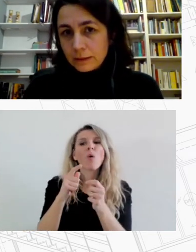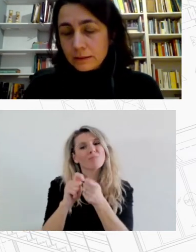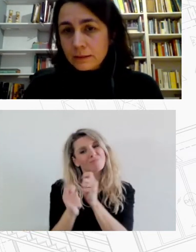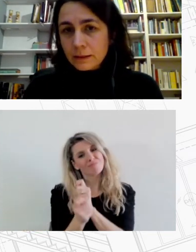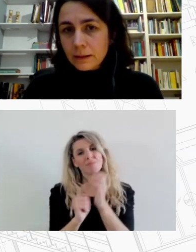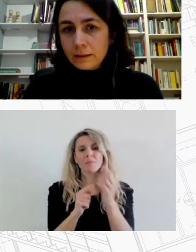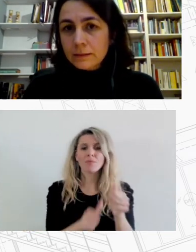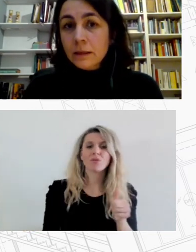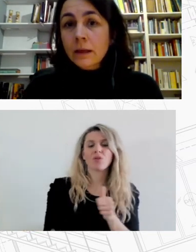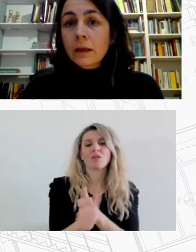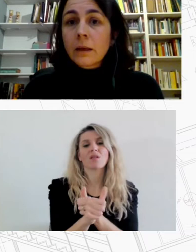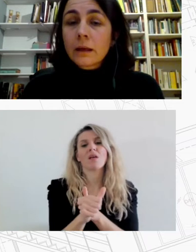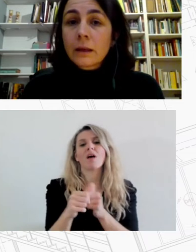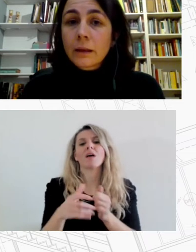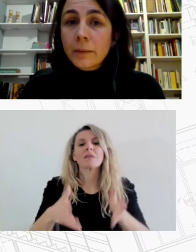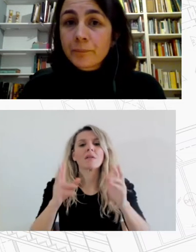κοινωνικές στεγαστικές ανάγκες